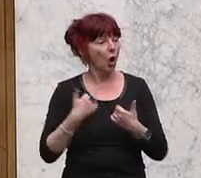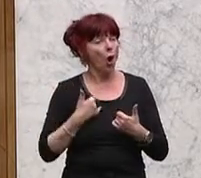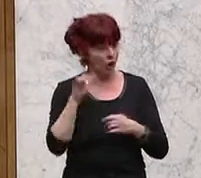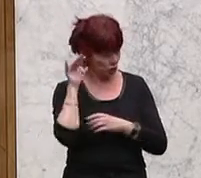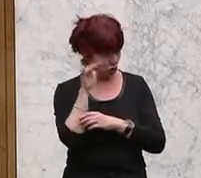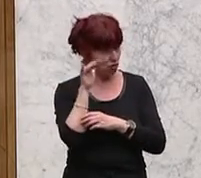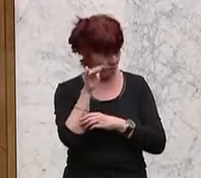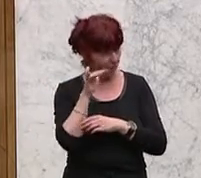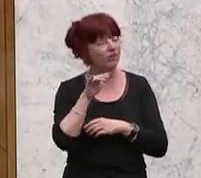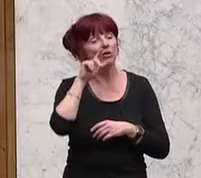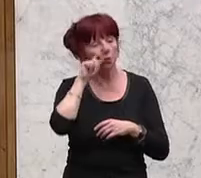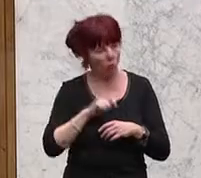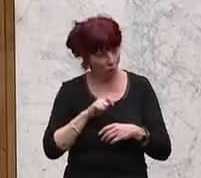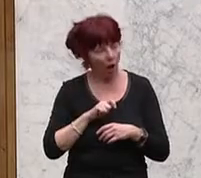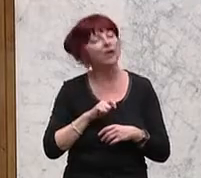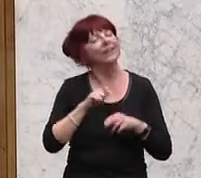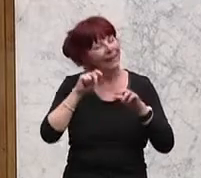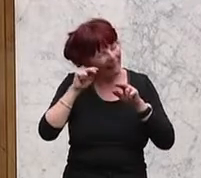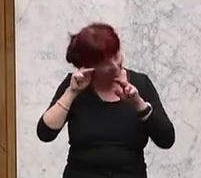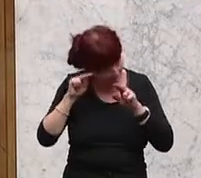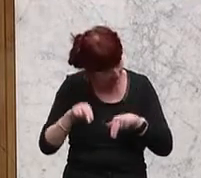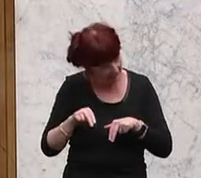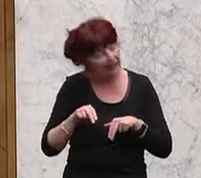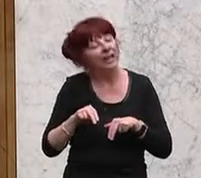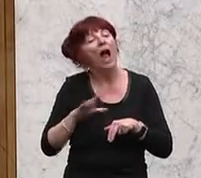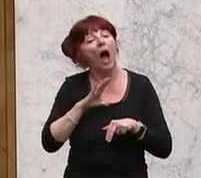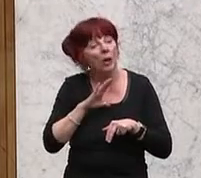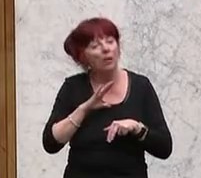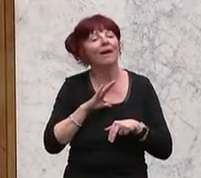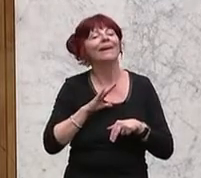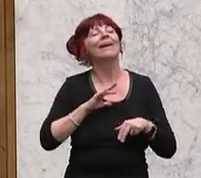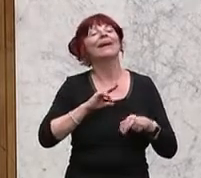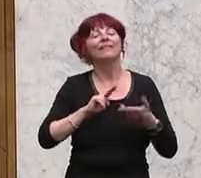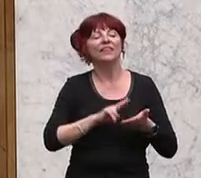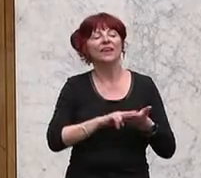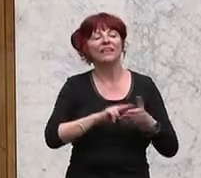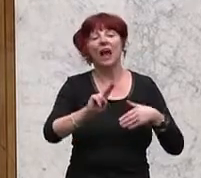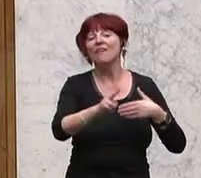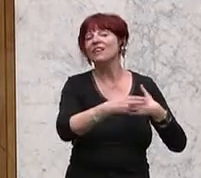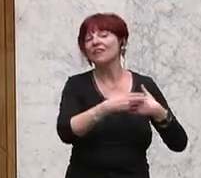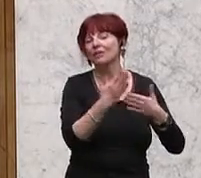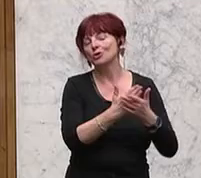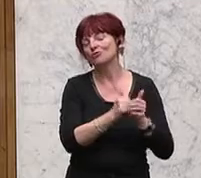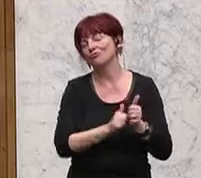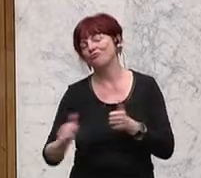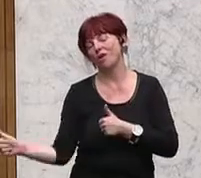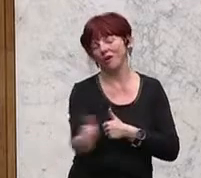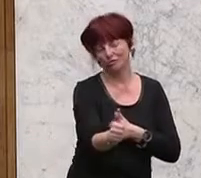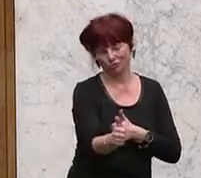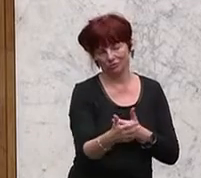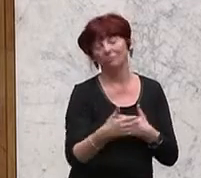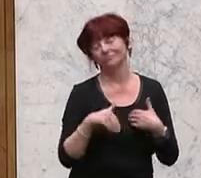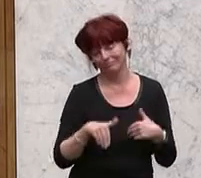Ungarn. Aber bei der digitalen Vignette sind sie uns um Jahre, um Jahre voraus. Ich komme zurück, ich komme zurück